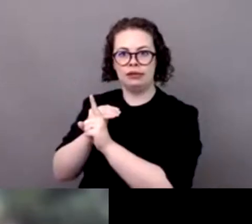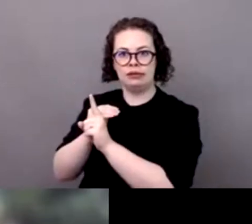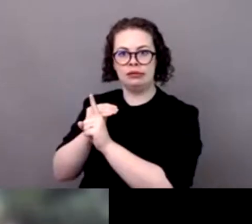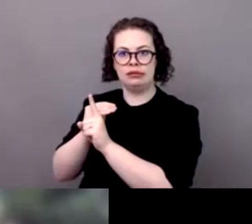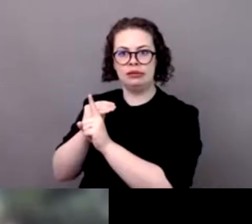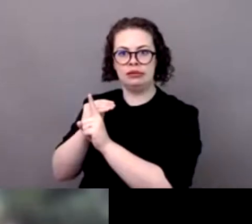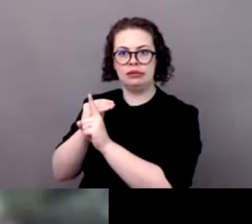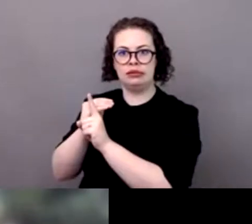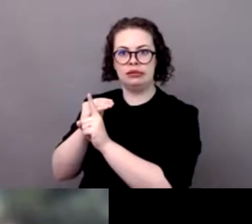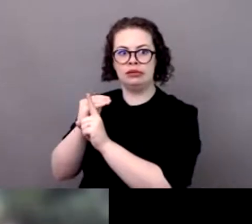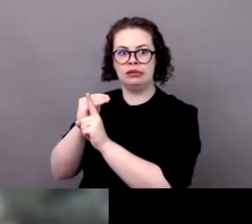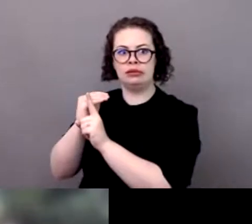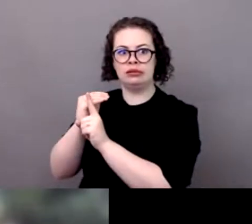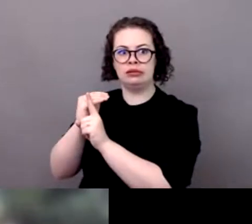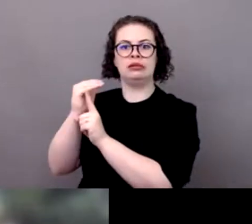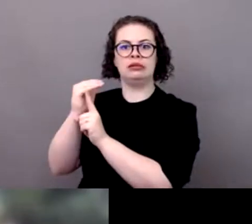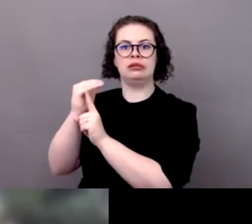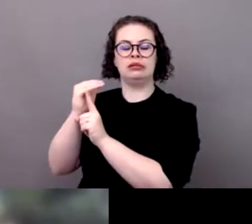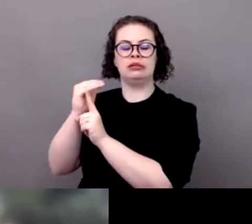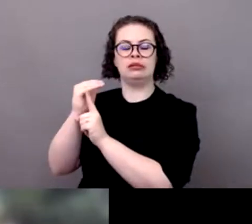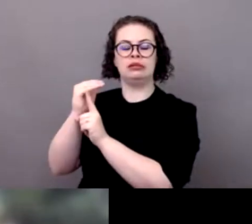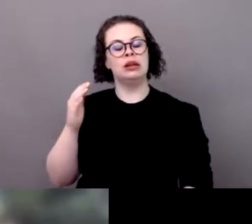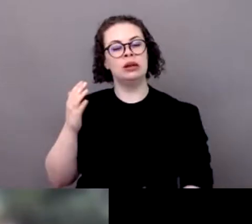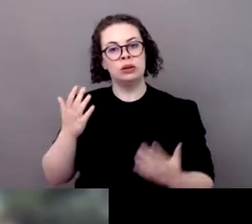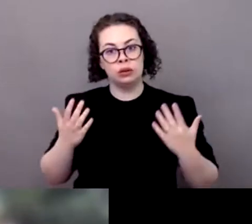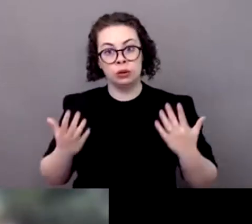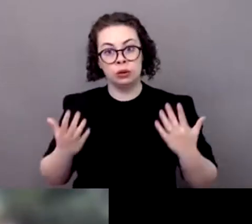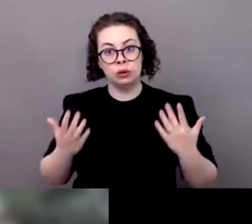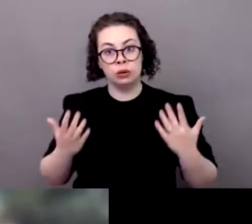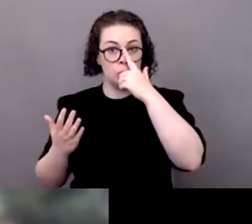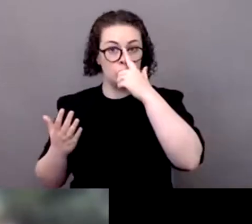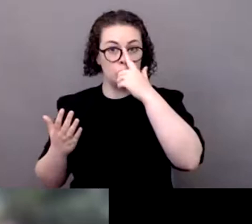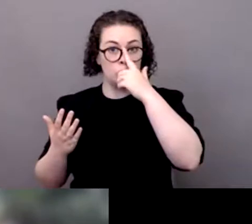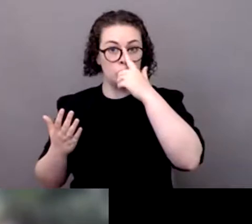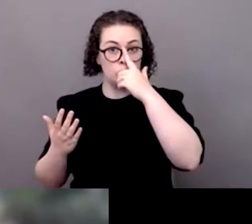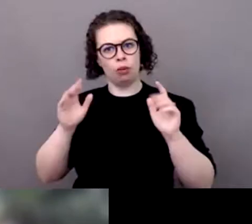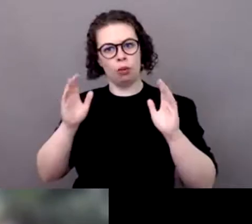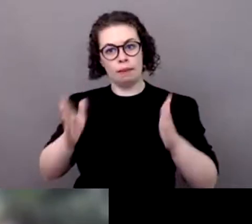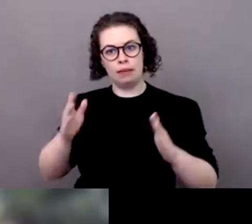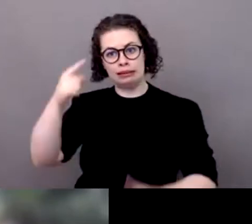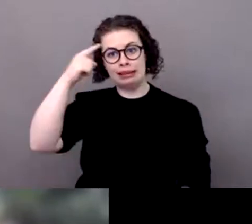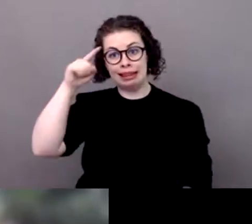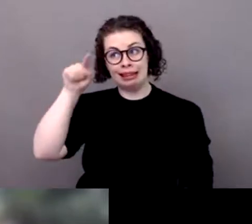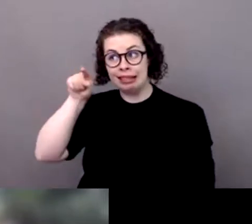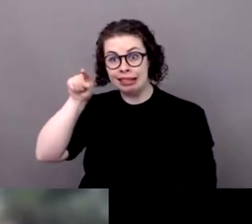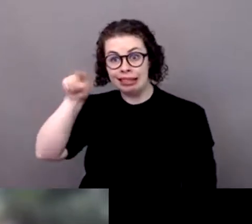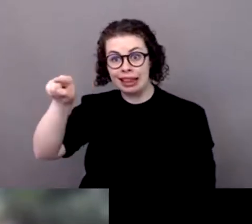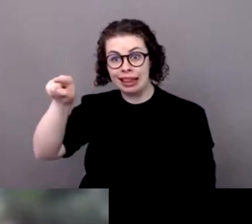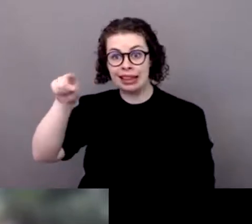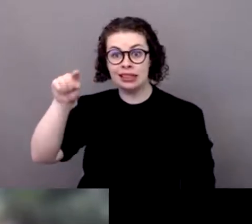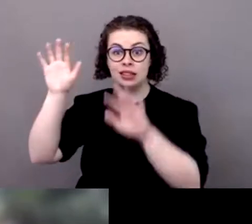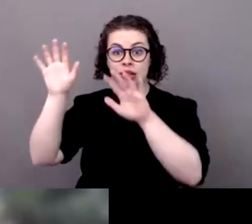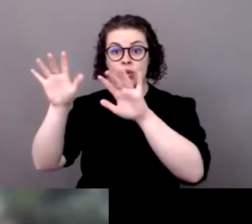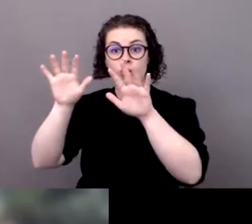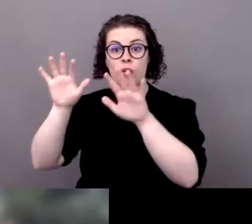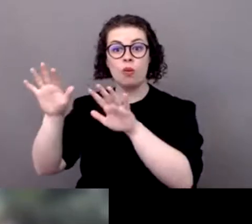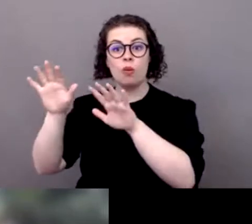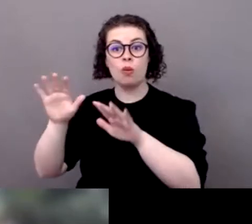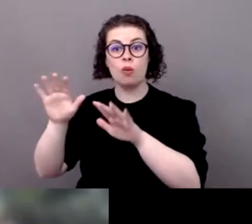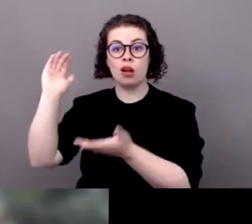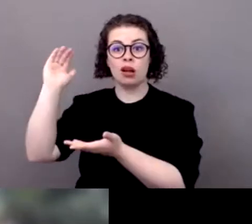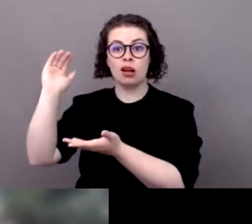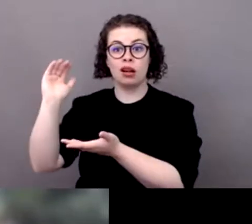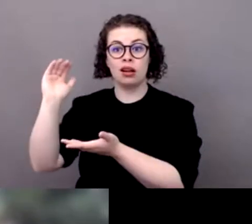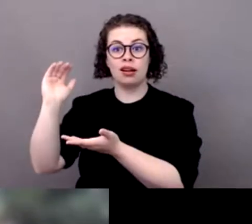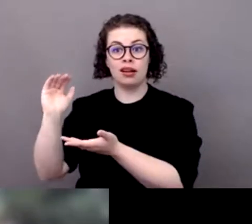la pratique sportive manière plus largement donc évidemment la montée des températures on va avoir un nombre de jours